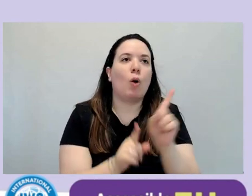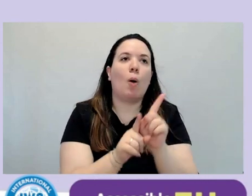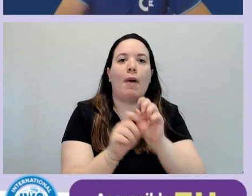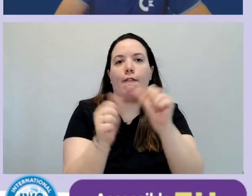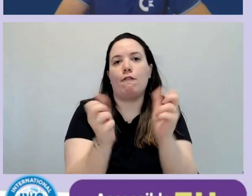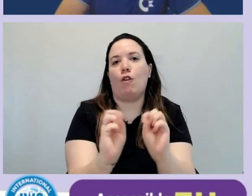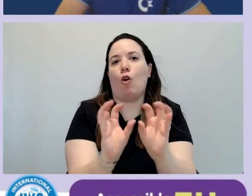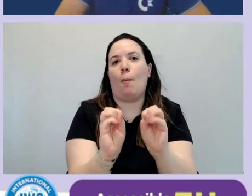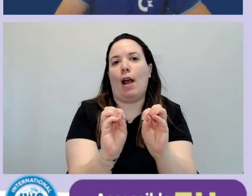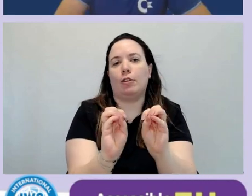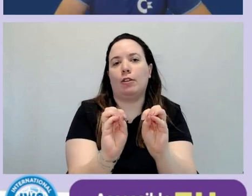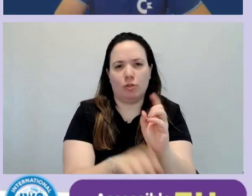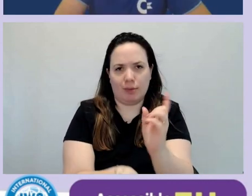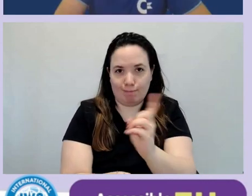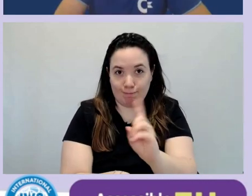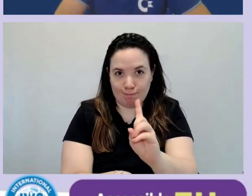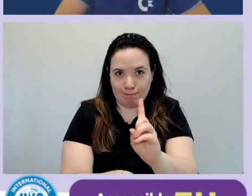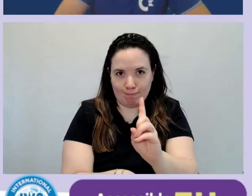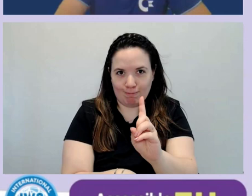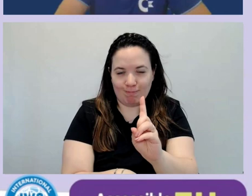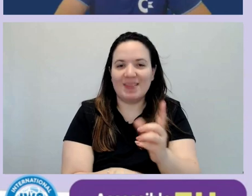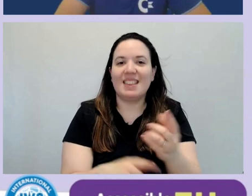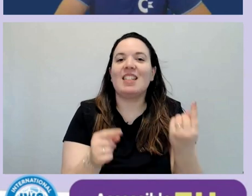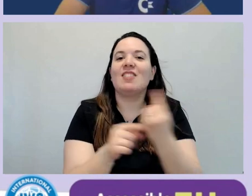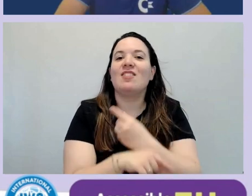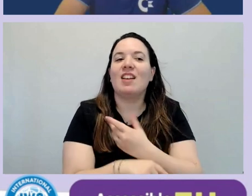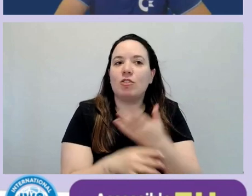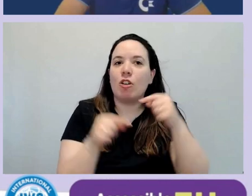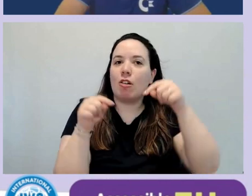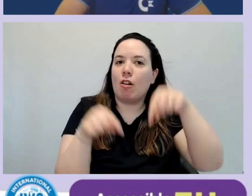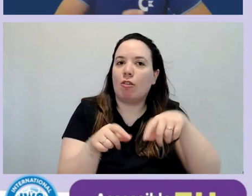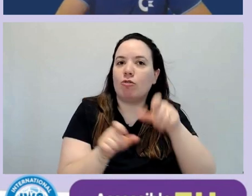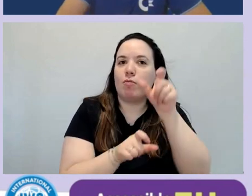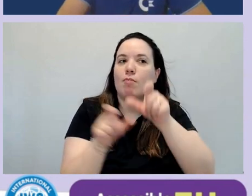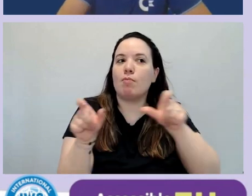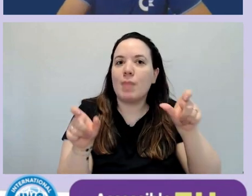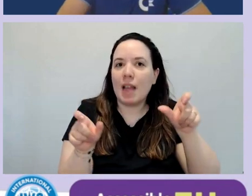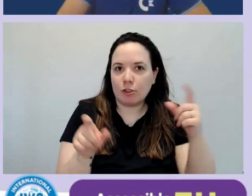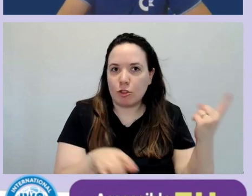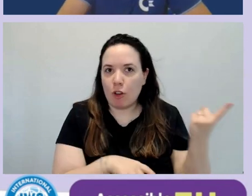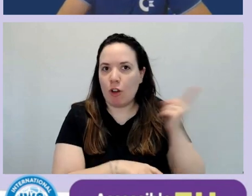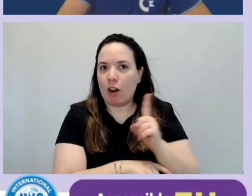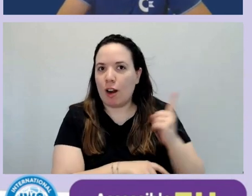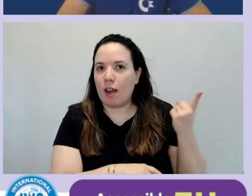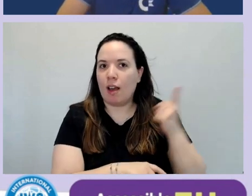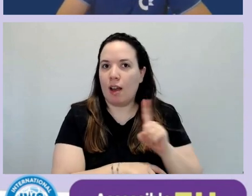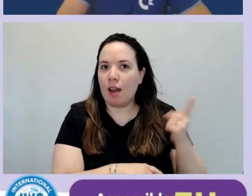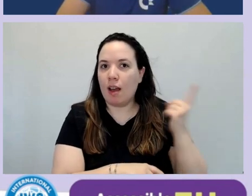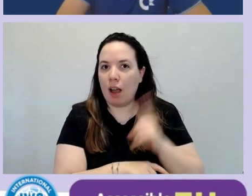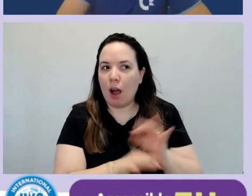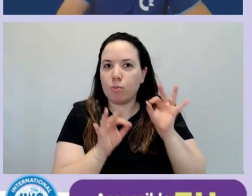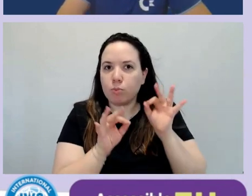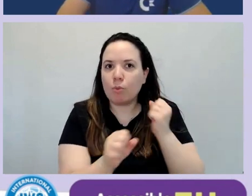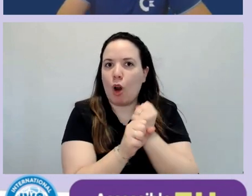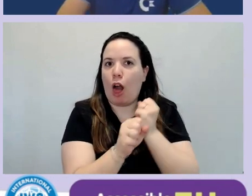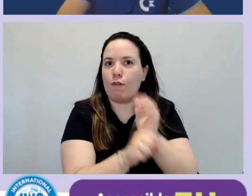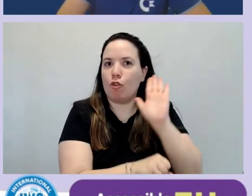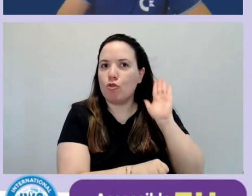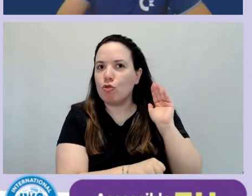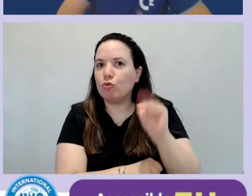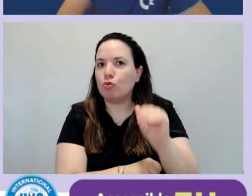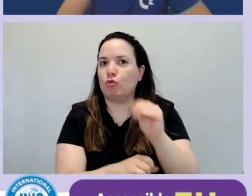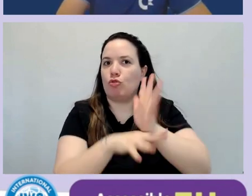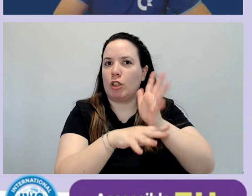dicendo, ma sono delle persone che quotidianamente lavorano in tema dell'accessibilità e quindi